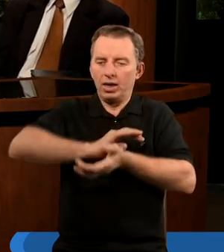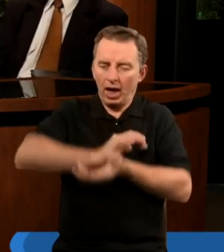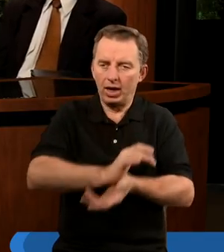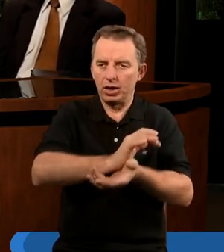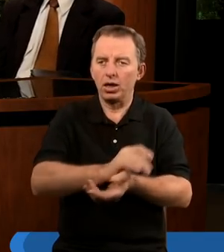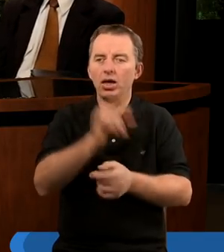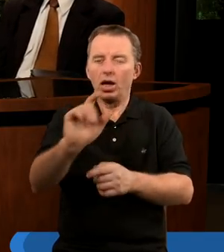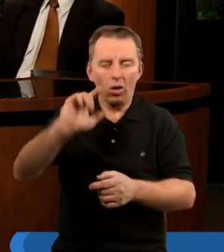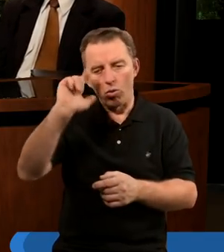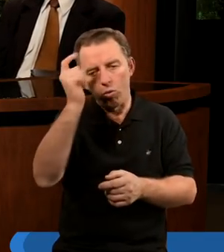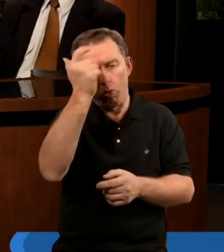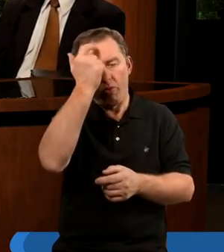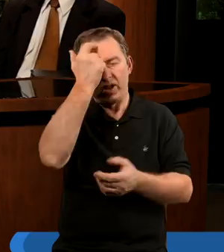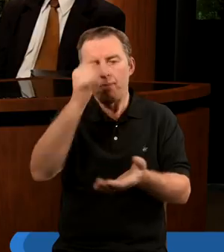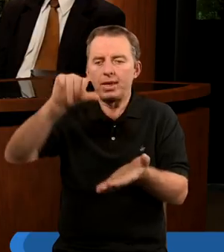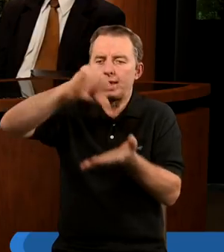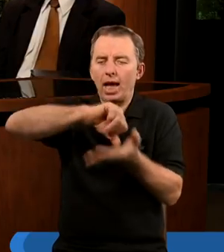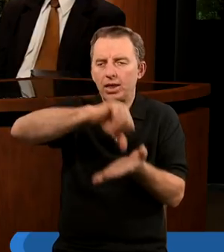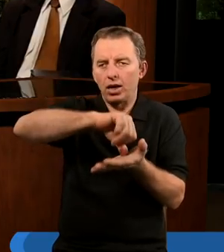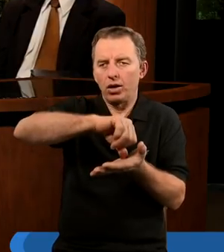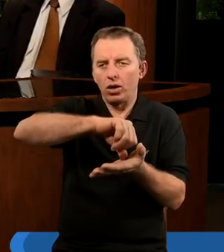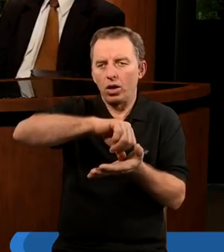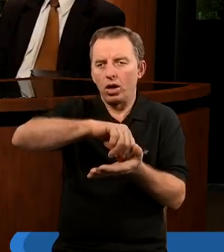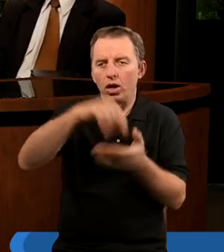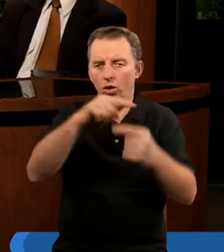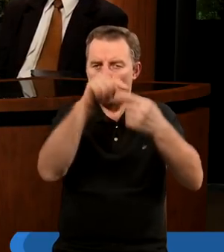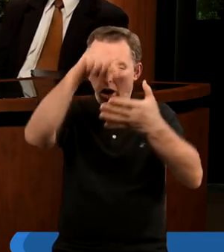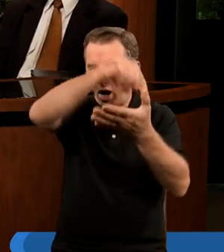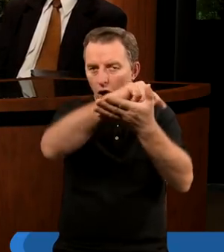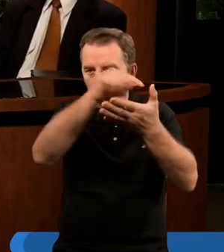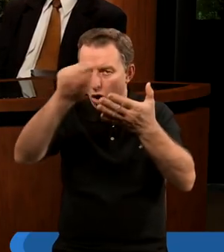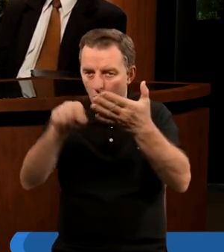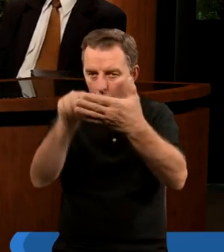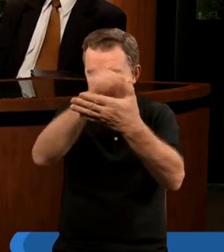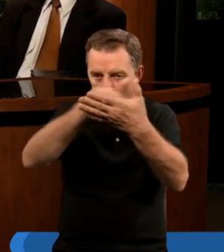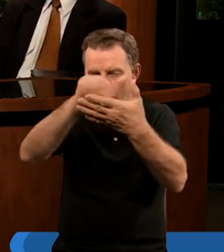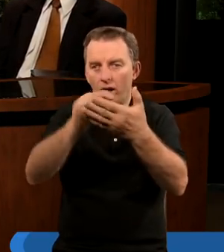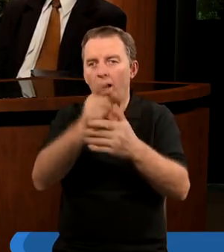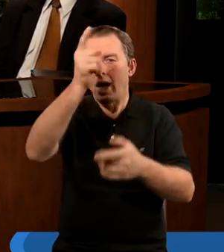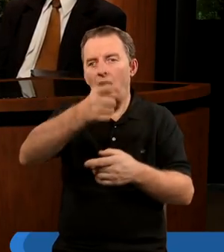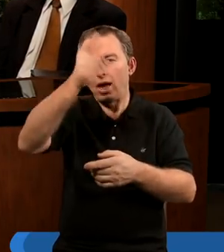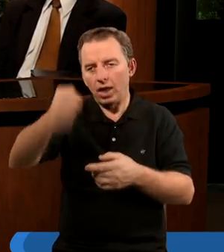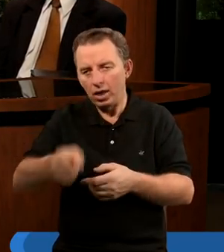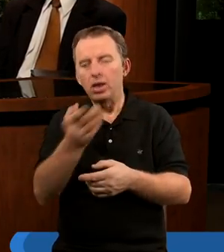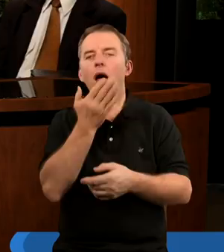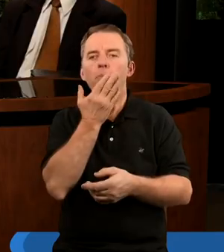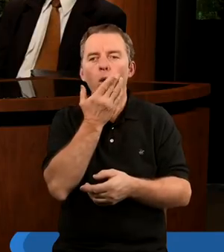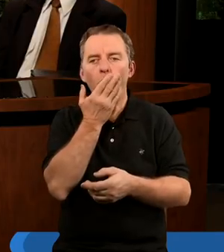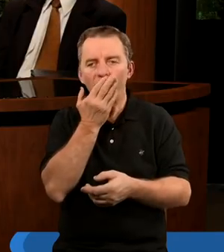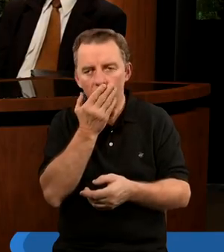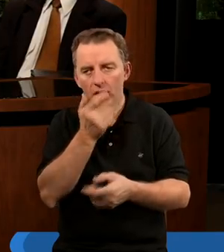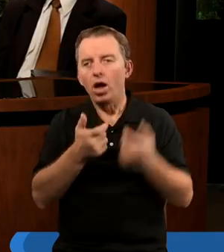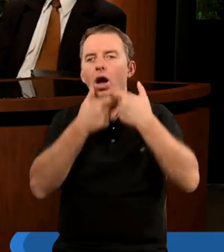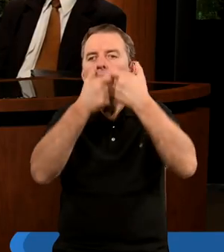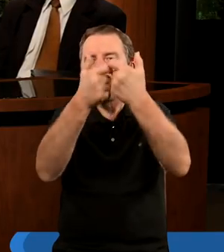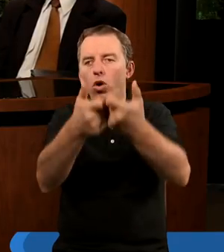Słowo Boże i w centralnym, w tej osi Kościoła zwykle jest kazalnica, mównica, z której